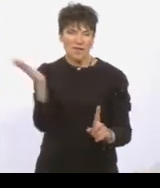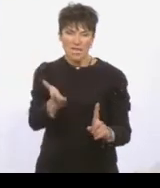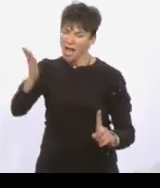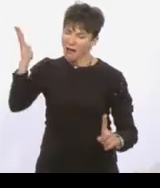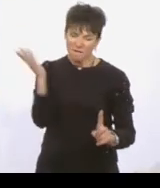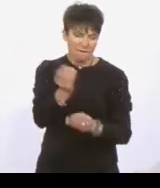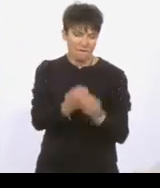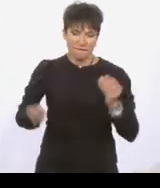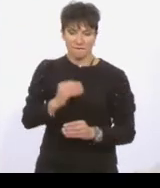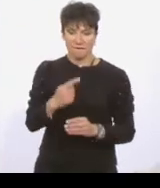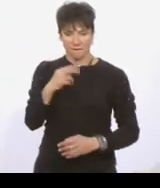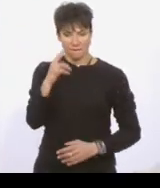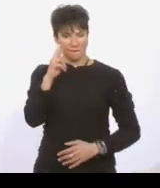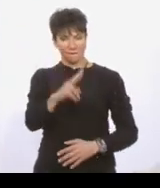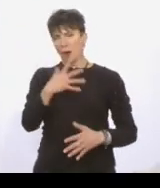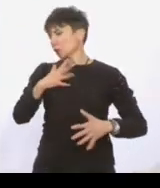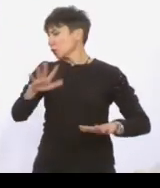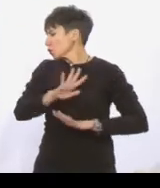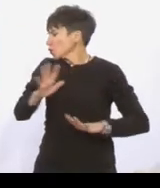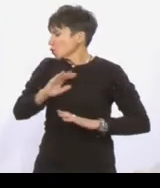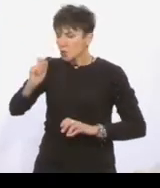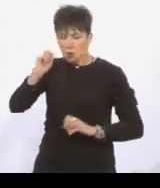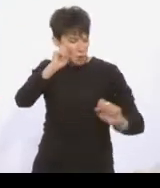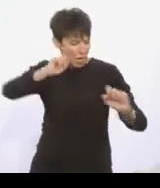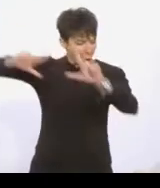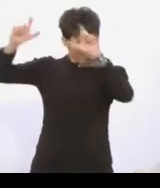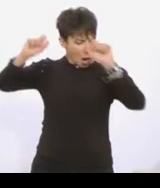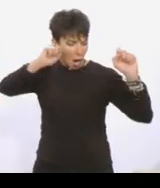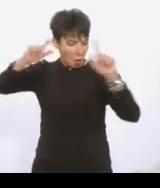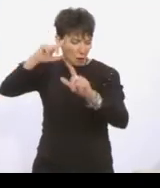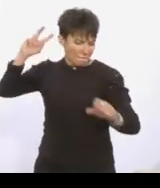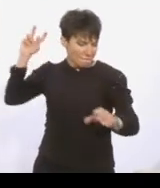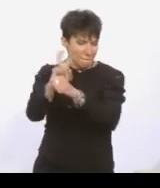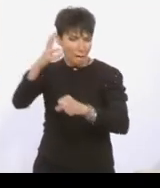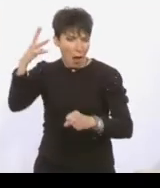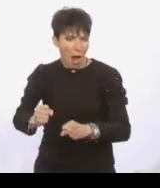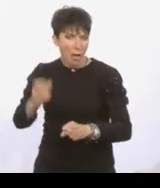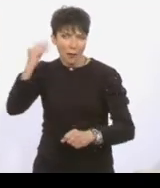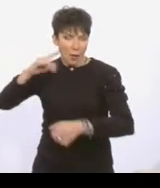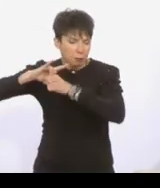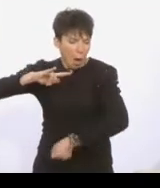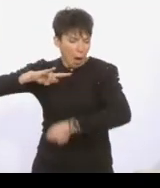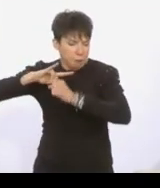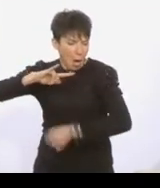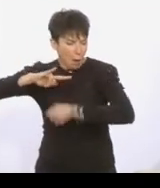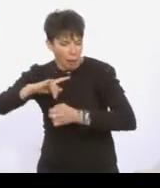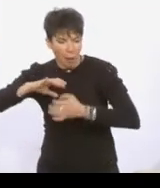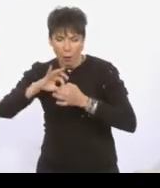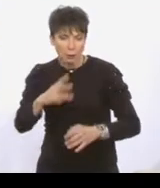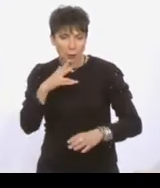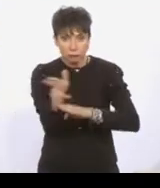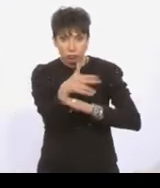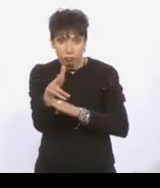Οι εφιαλτικές εικόνες του πολέμου τους κυνηγούν. Υπό τον ήχο των βομβαρδισμών τις περιγράφουν στον ΑΛΦΑ και τον Γιώργο Γρηγοριάδη.